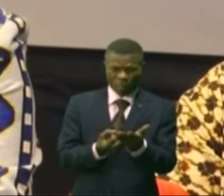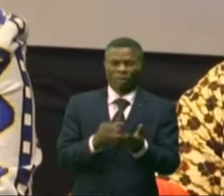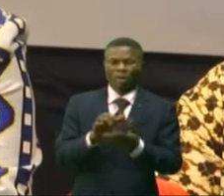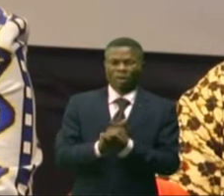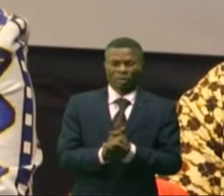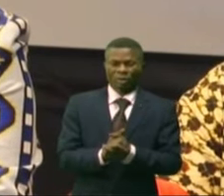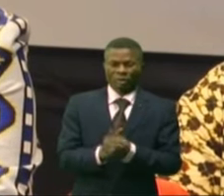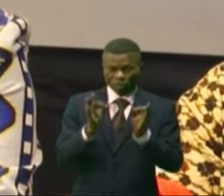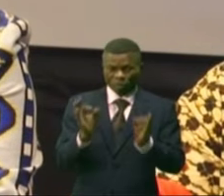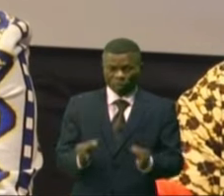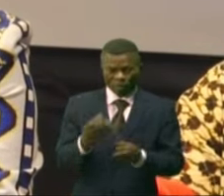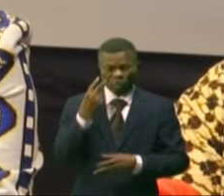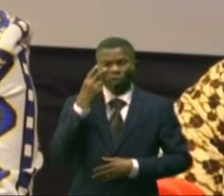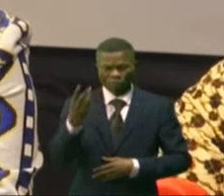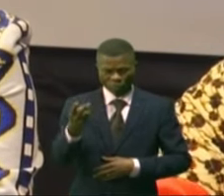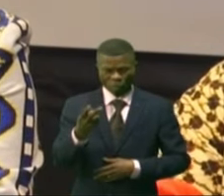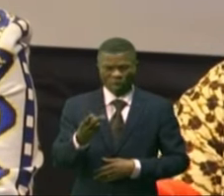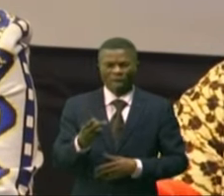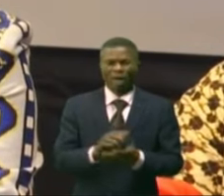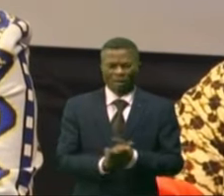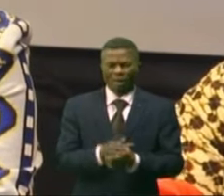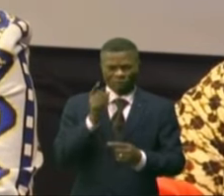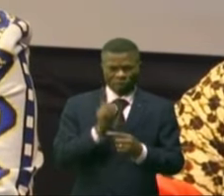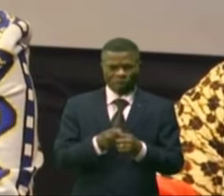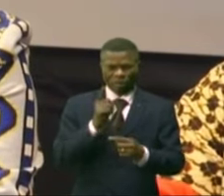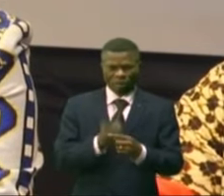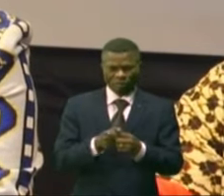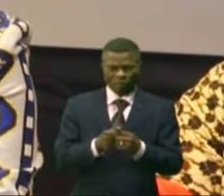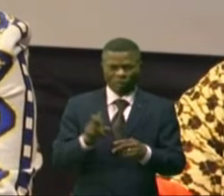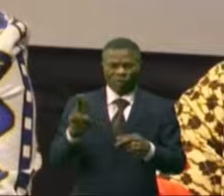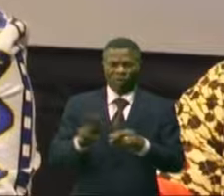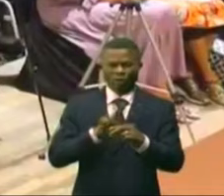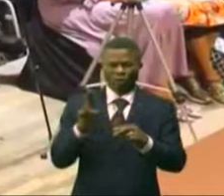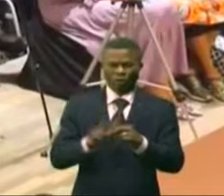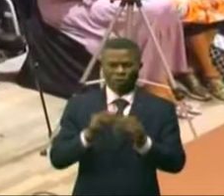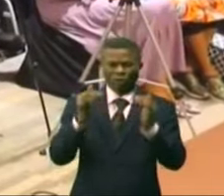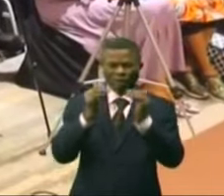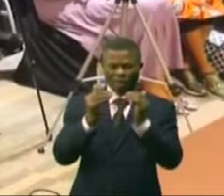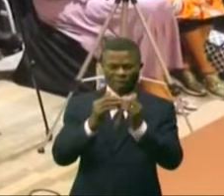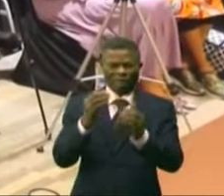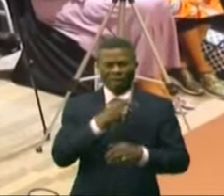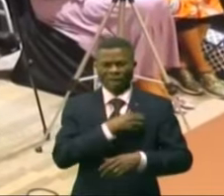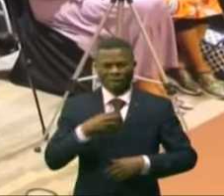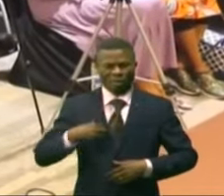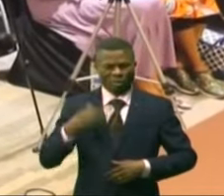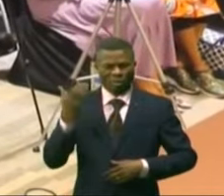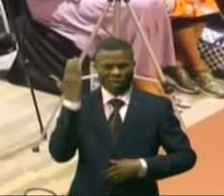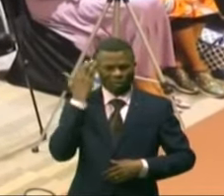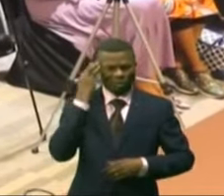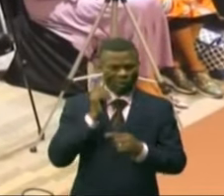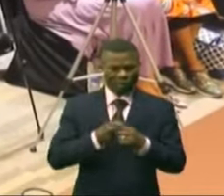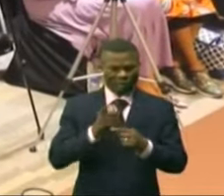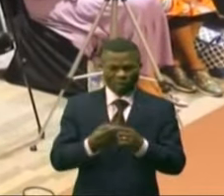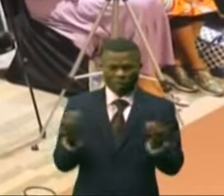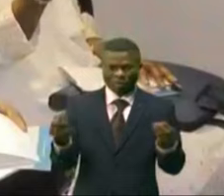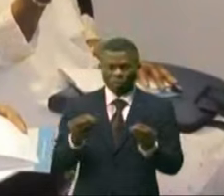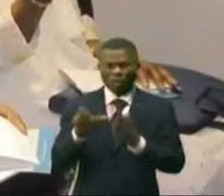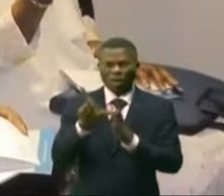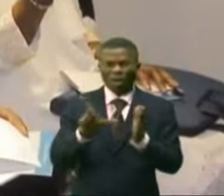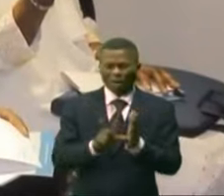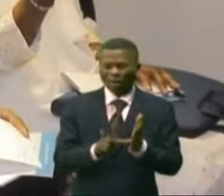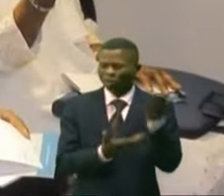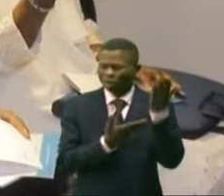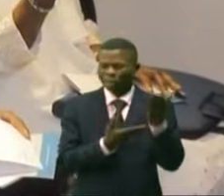parce qu'il trouvait qu'il serait difficile d'appliquer la parité d'une manière intrinsèque, imposée par la loi fondamentale.